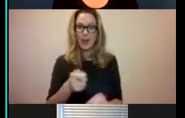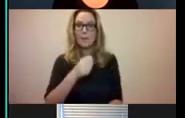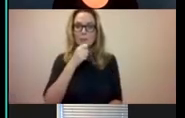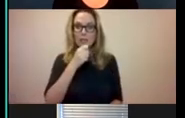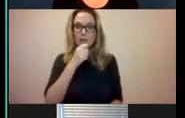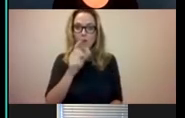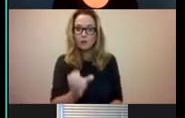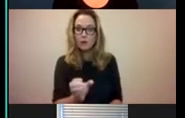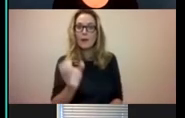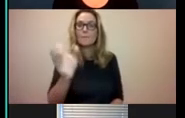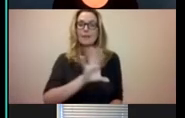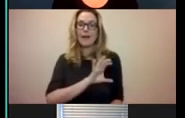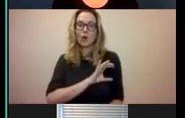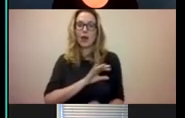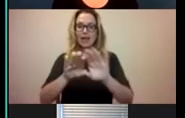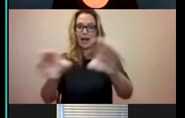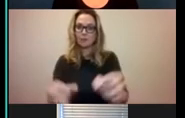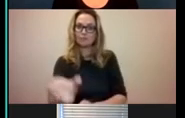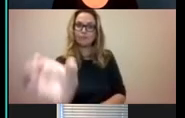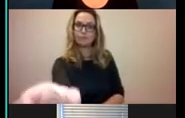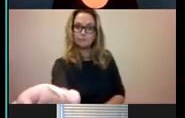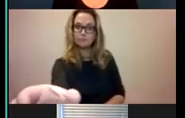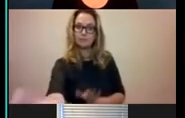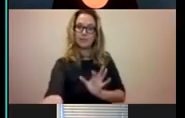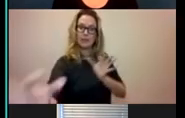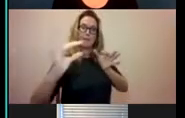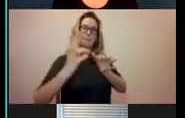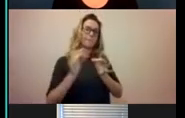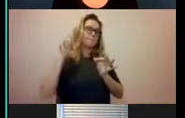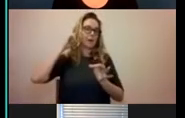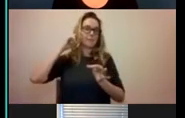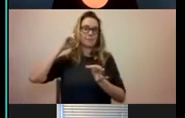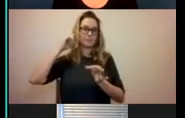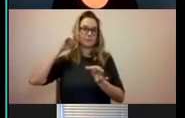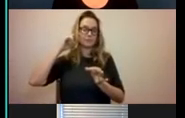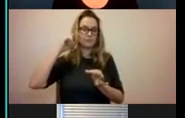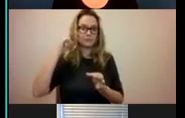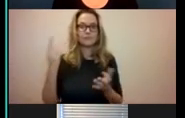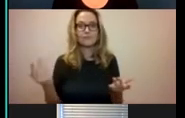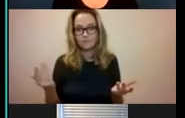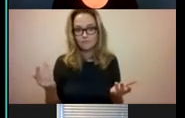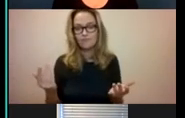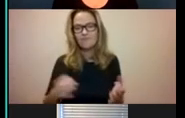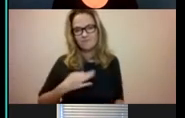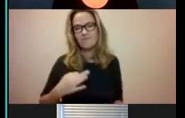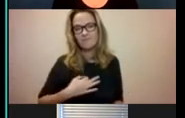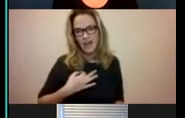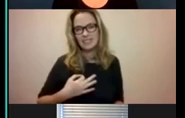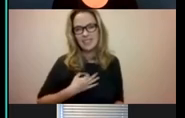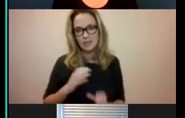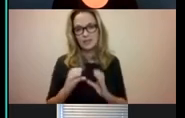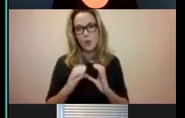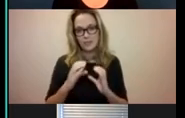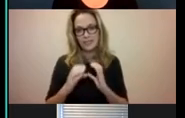En aangesloten op de Compuilot, komt dat bij mij direct binnen. En ja, dat is heel prettig qua communicatie.